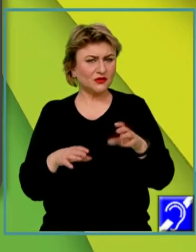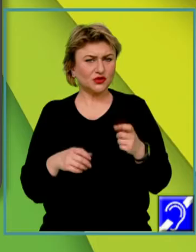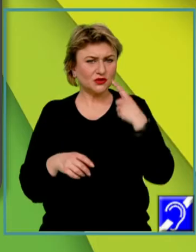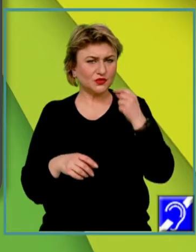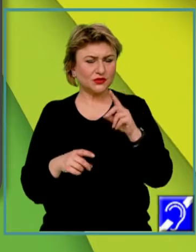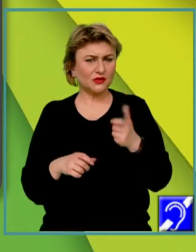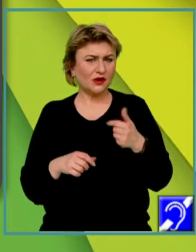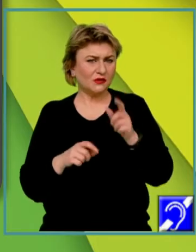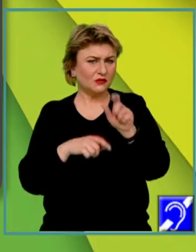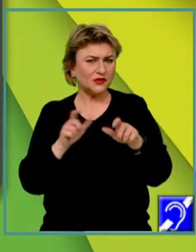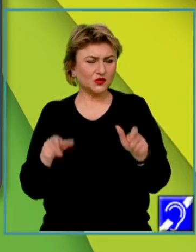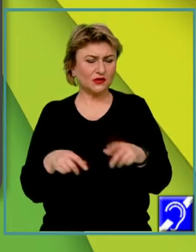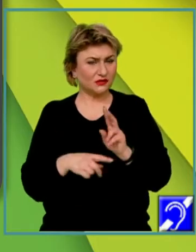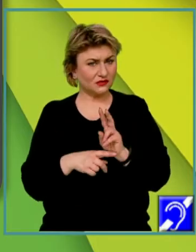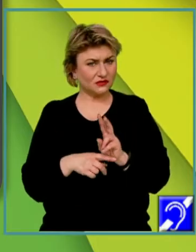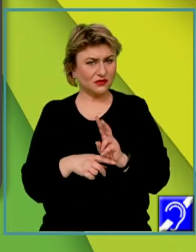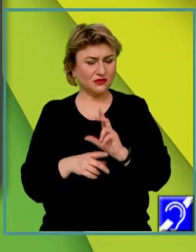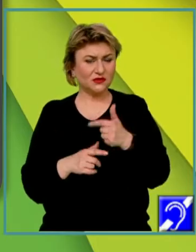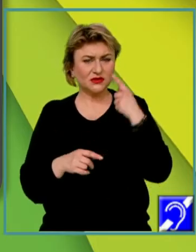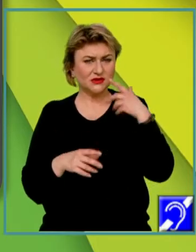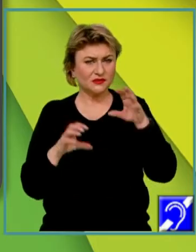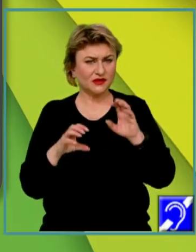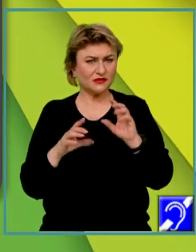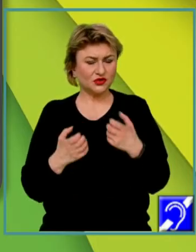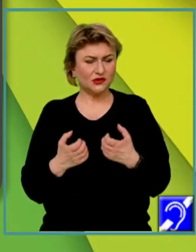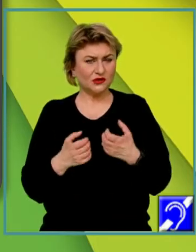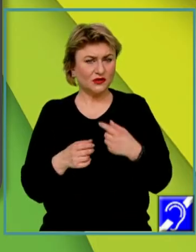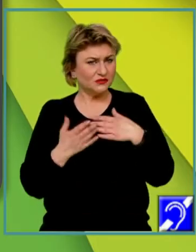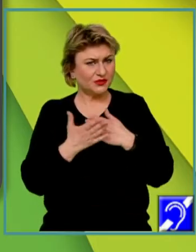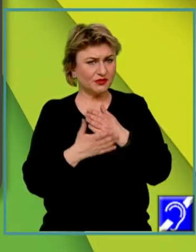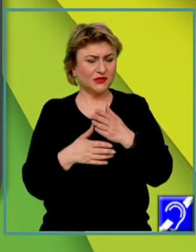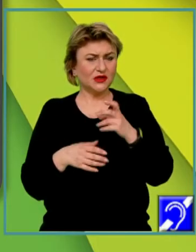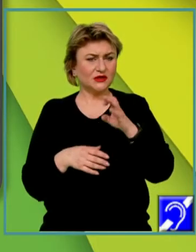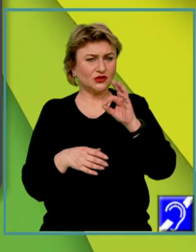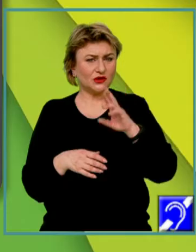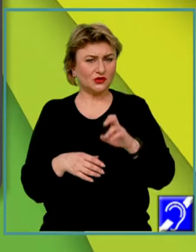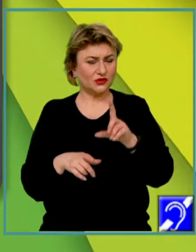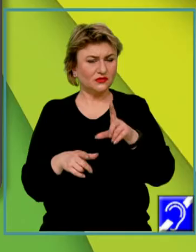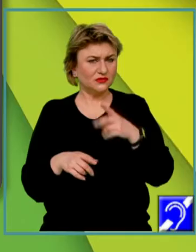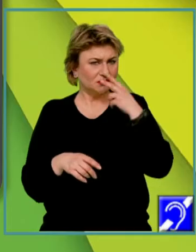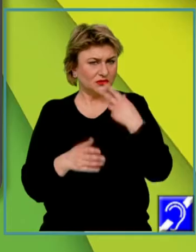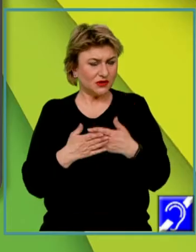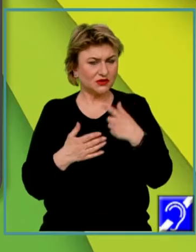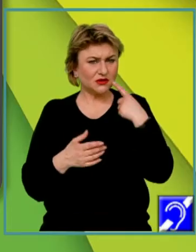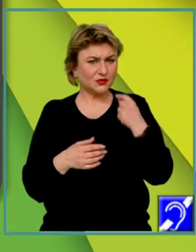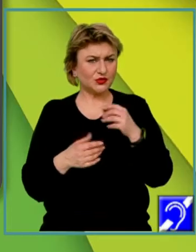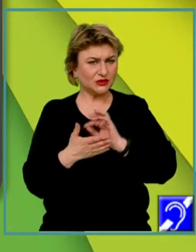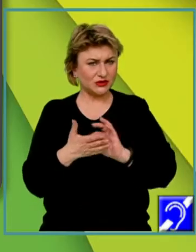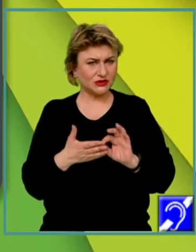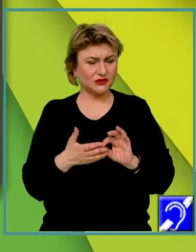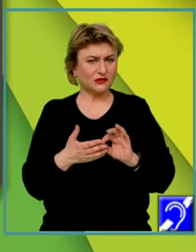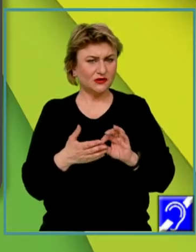scrise de la indivizi. Atenție, trebuie să rețineți că întotdeauna chestionarul vizează aceste răspunsuri scrise